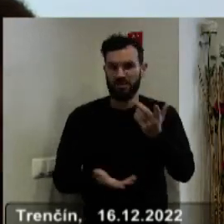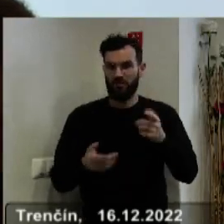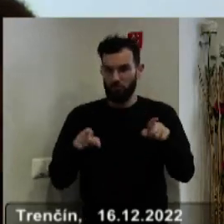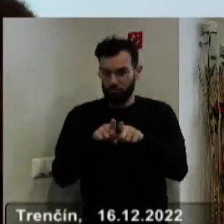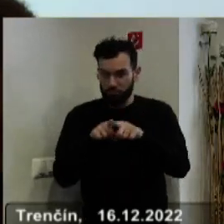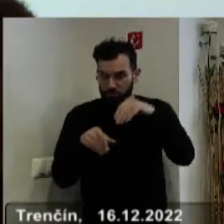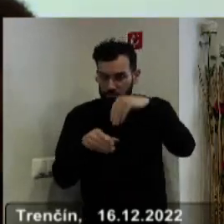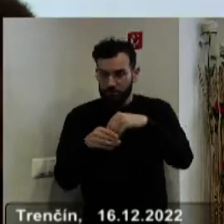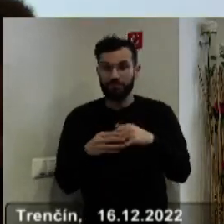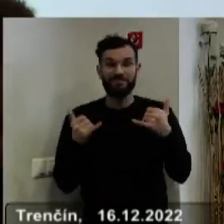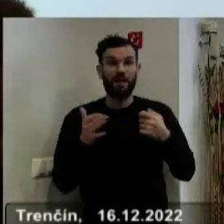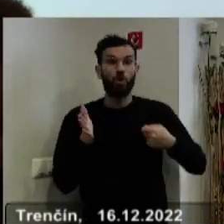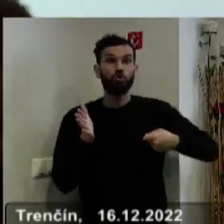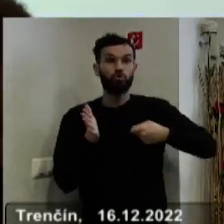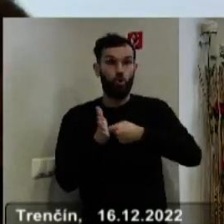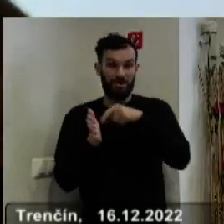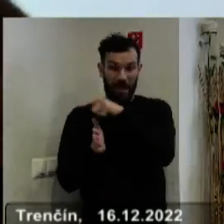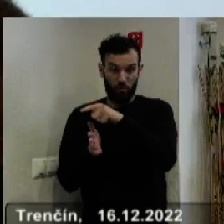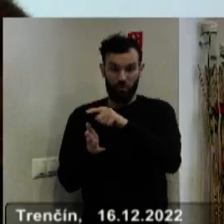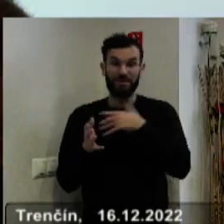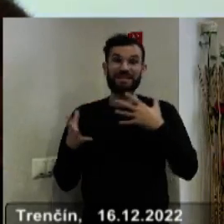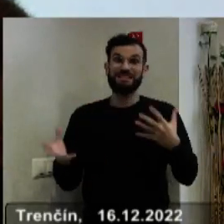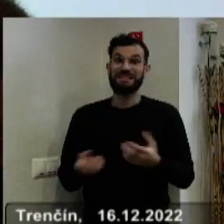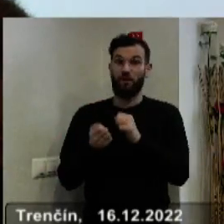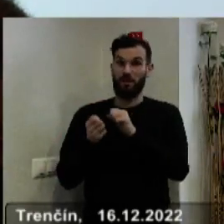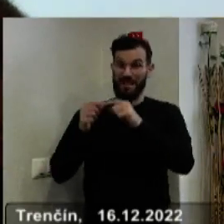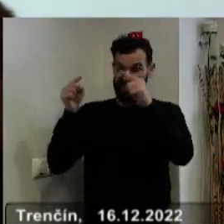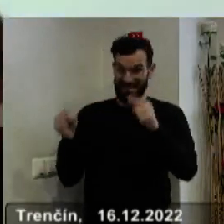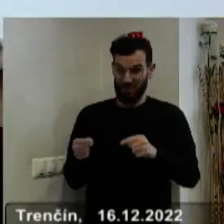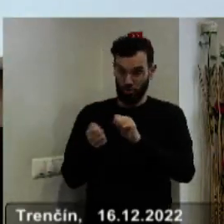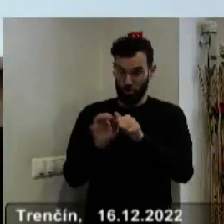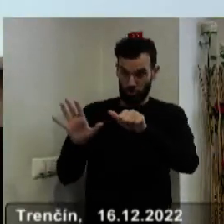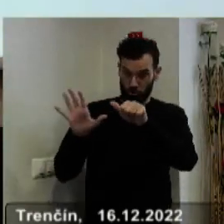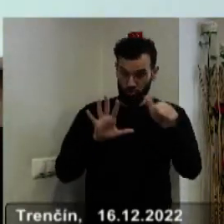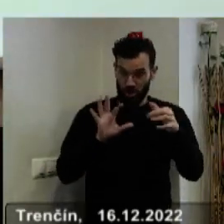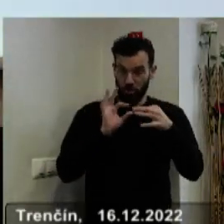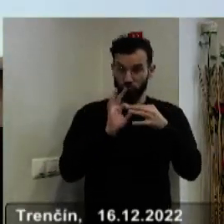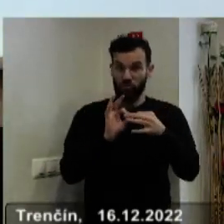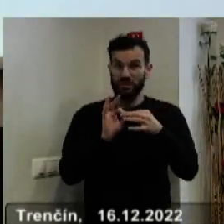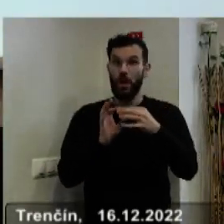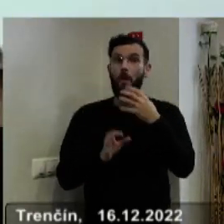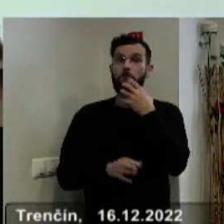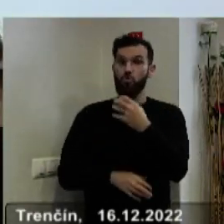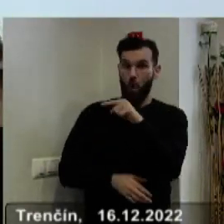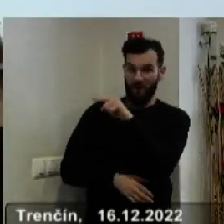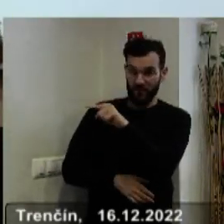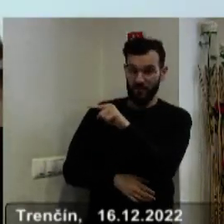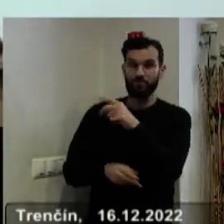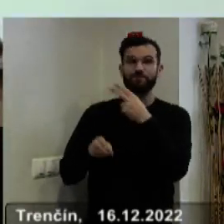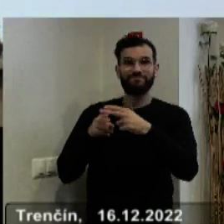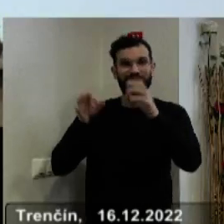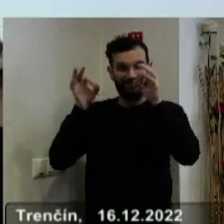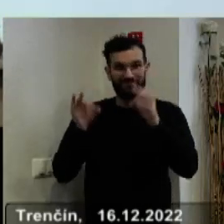sa týka dodatku číslo 6 zriaďovacej listine Centra sociálnych služieb Chmelinec v Púchove, doplňame